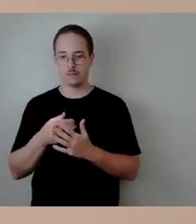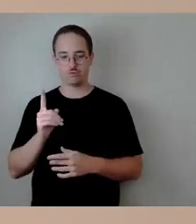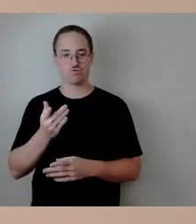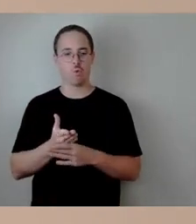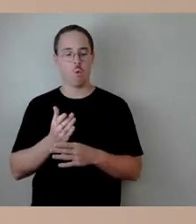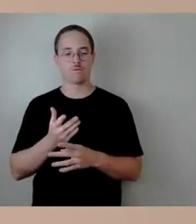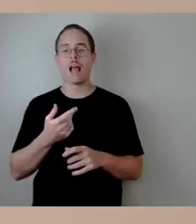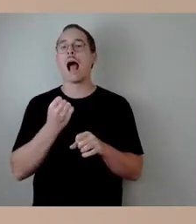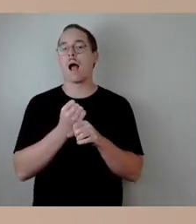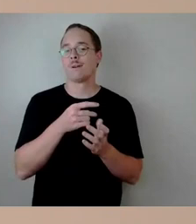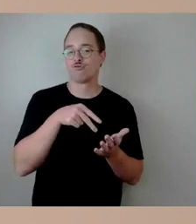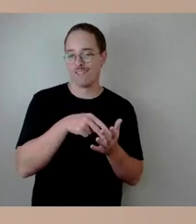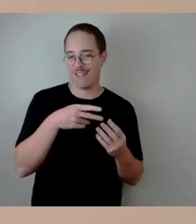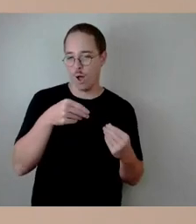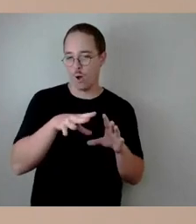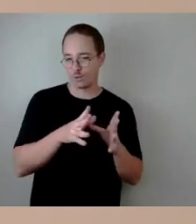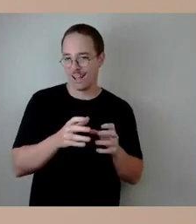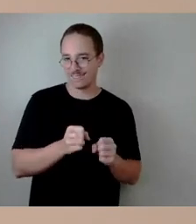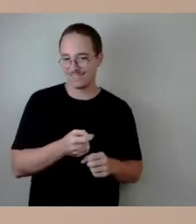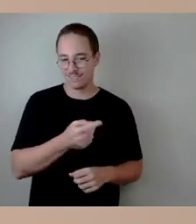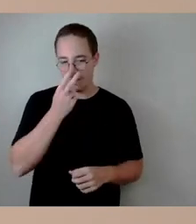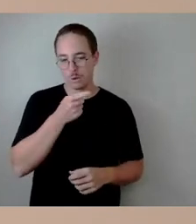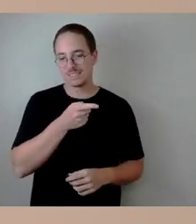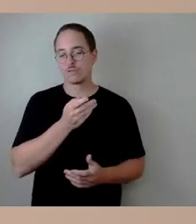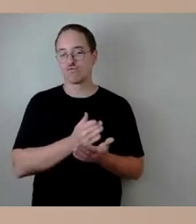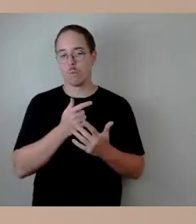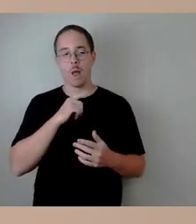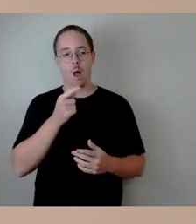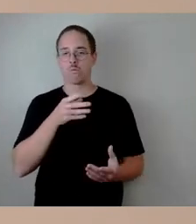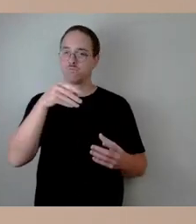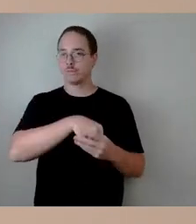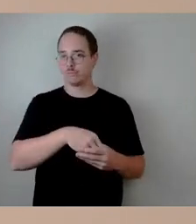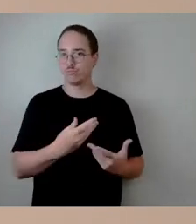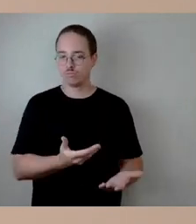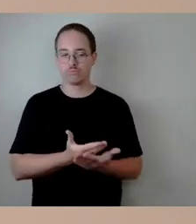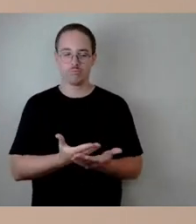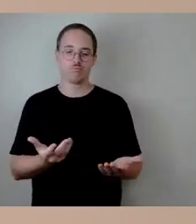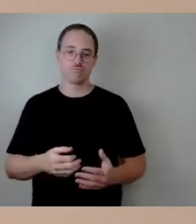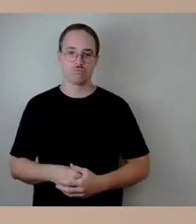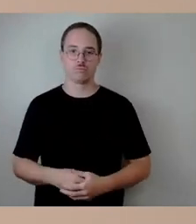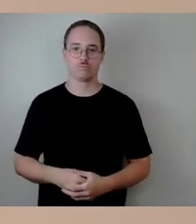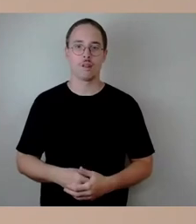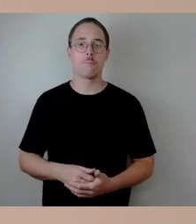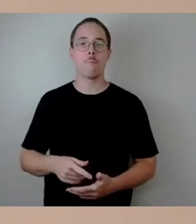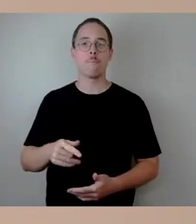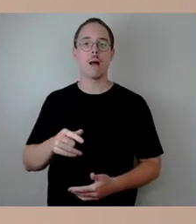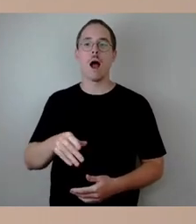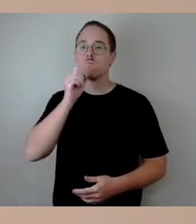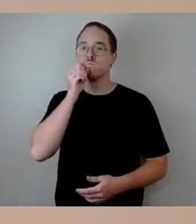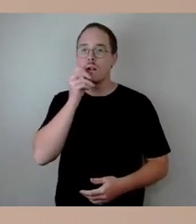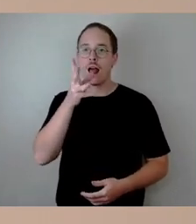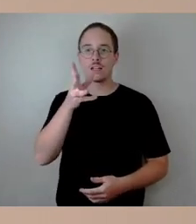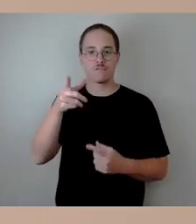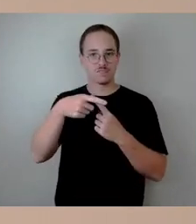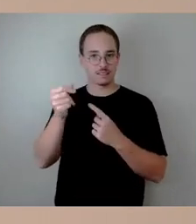dann, anders als ursprünglich geplant, nicht mit der Blasewitze-Seite sozusagen, sondern mit der Loschwitze-Seite weitermachen, um dann eben auch die